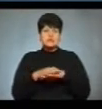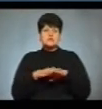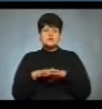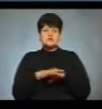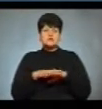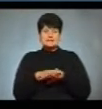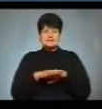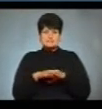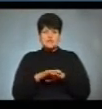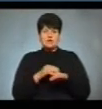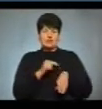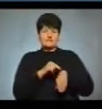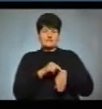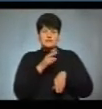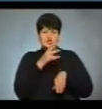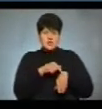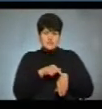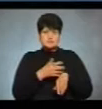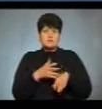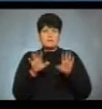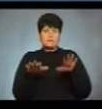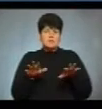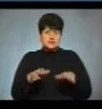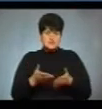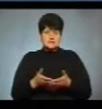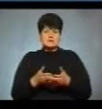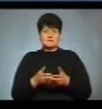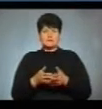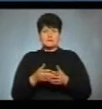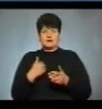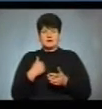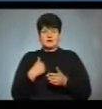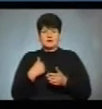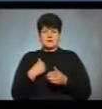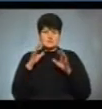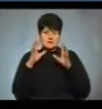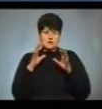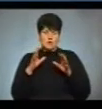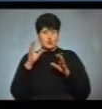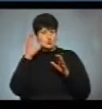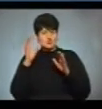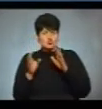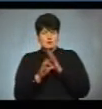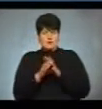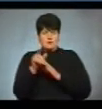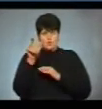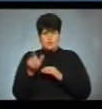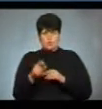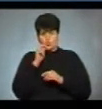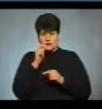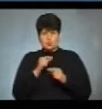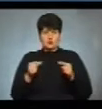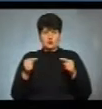визначений час, визначений місце. І я, як законослухняний громадянин України, точно